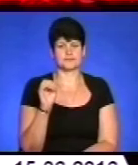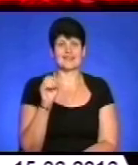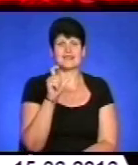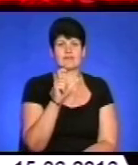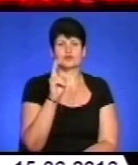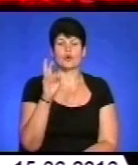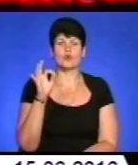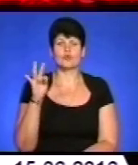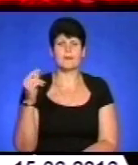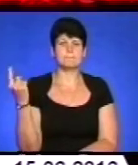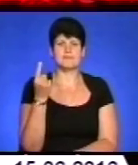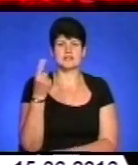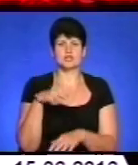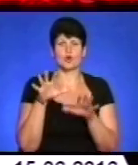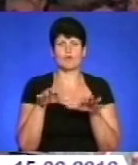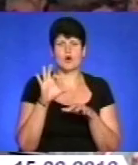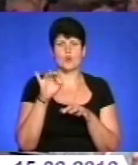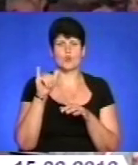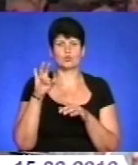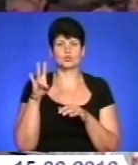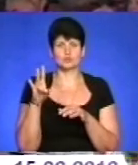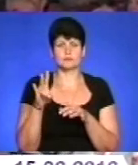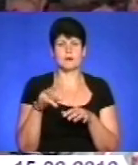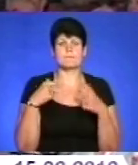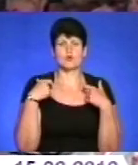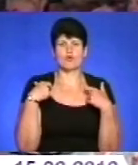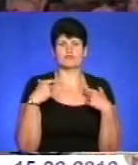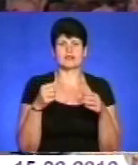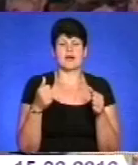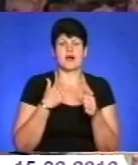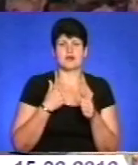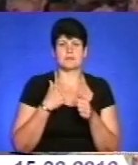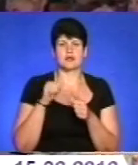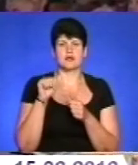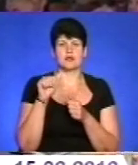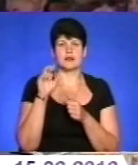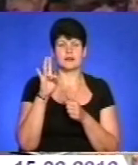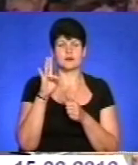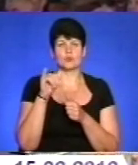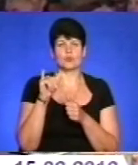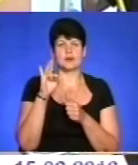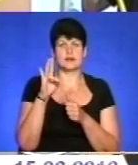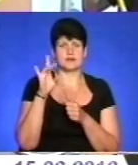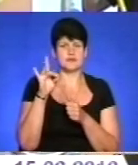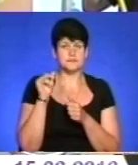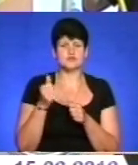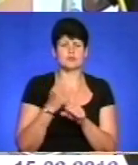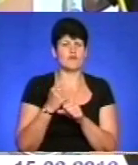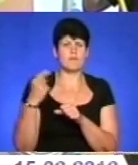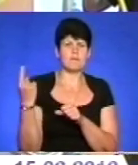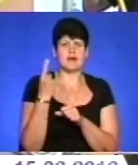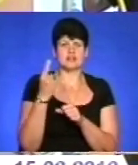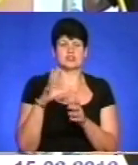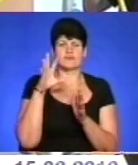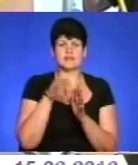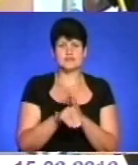Коновалець, перший голова УУН та полковник армії УНР, зробив великий внесок у становлення української нації та досі є прикладом